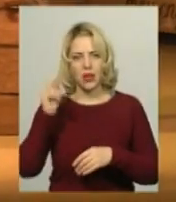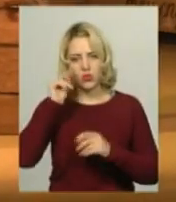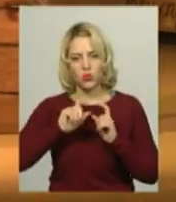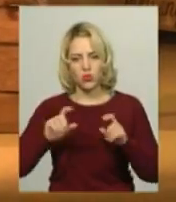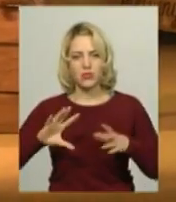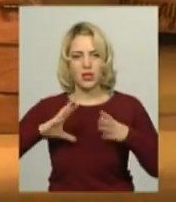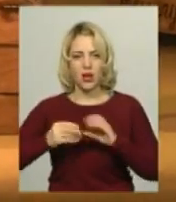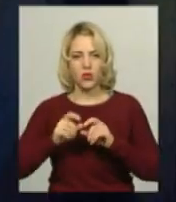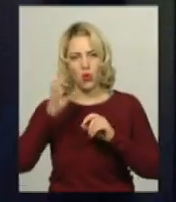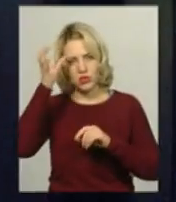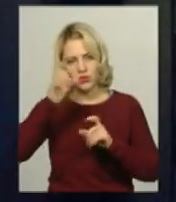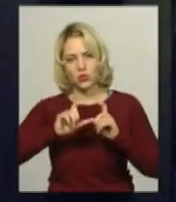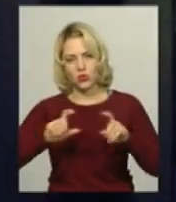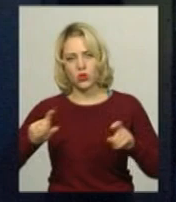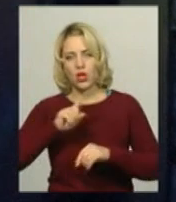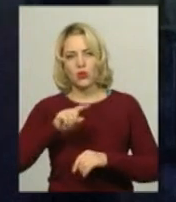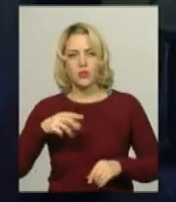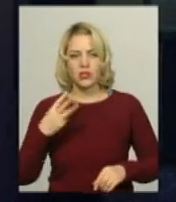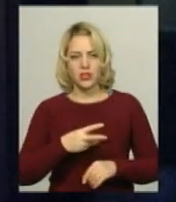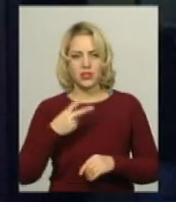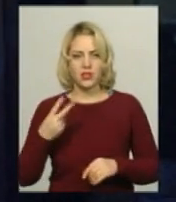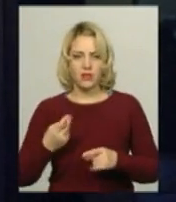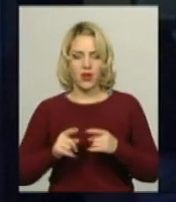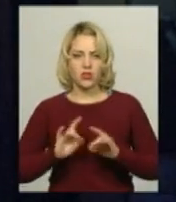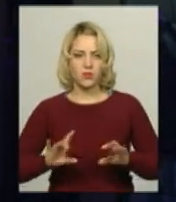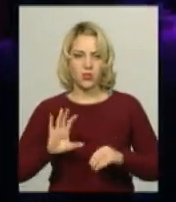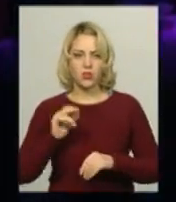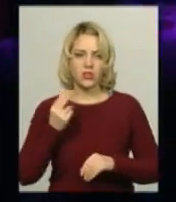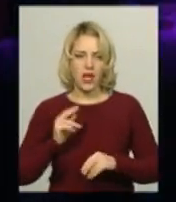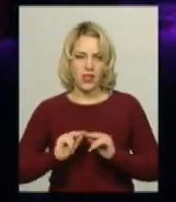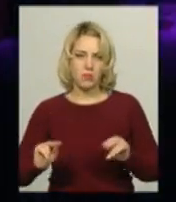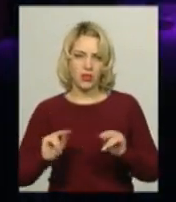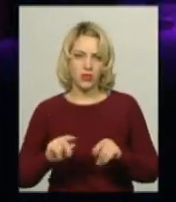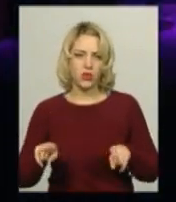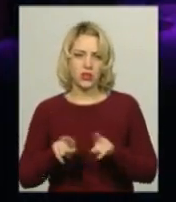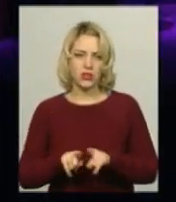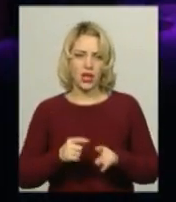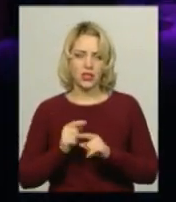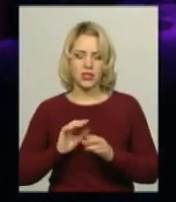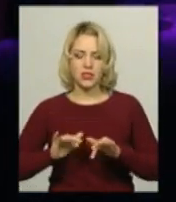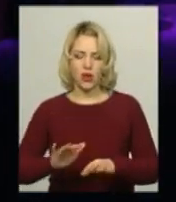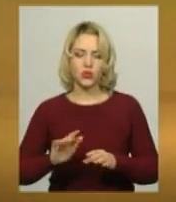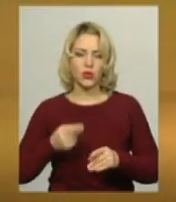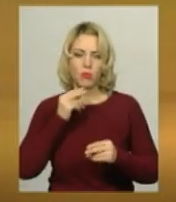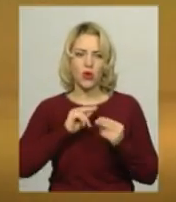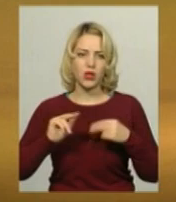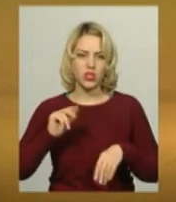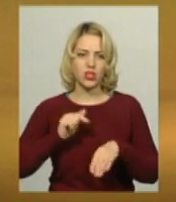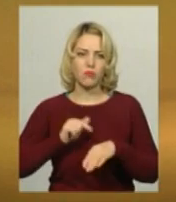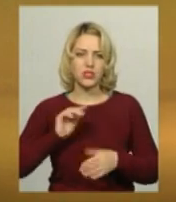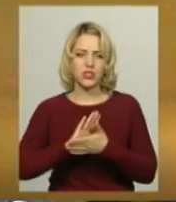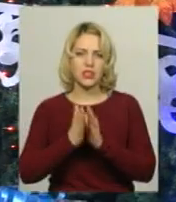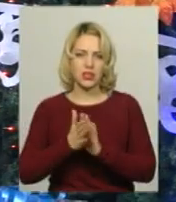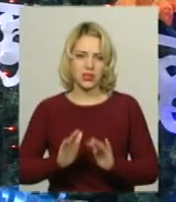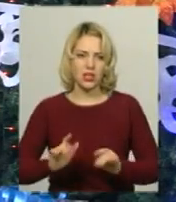спеціалізованої школи номер 32, розповідає соціальний педагог Андрій Зінчук. Каже, такі заходи покращують емоційний стан дітей з особливими